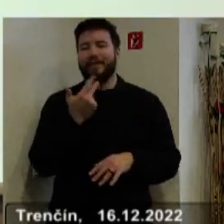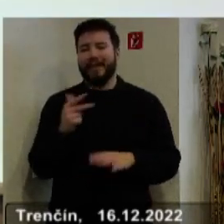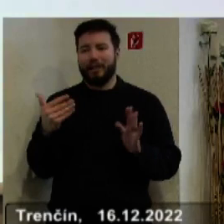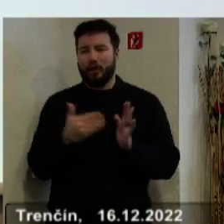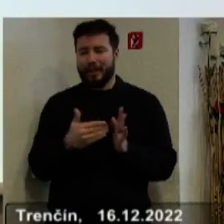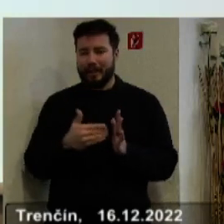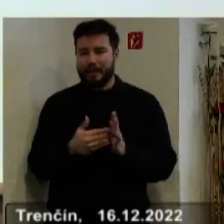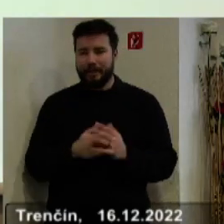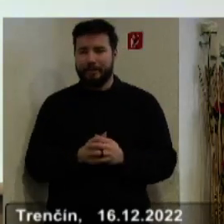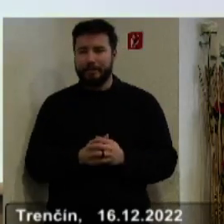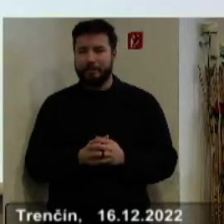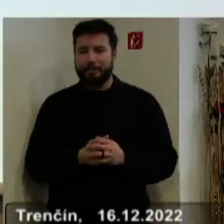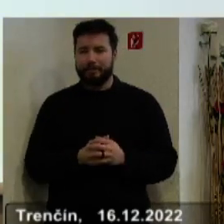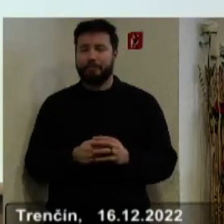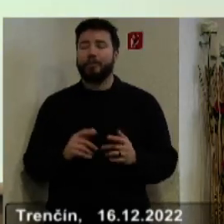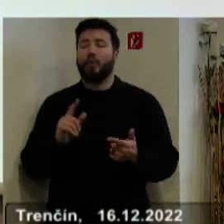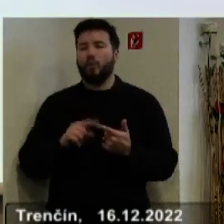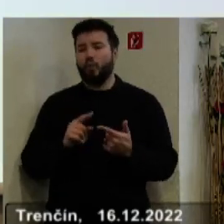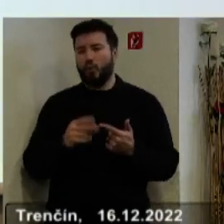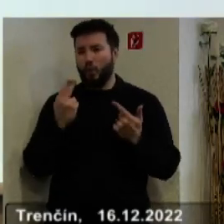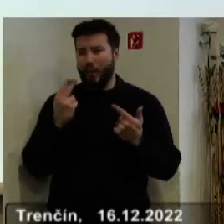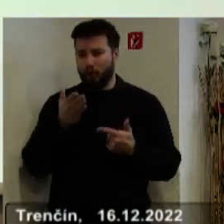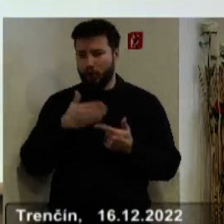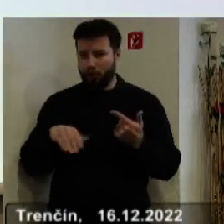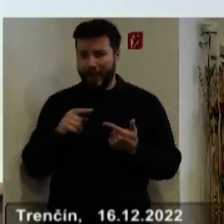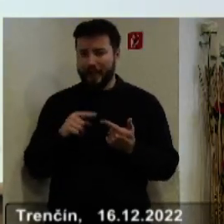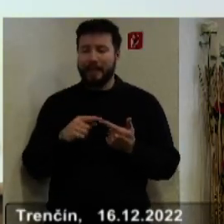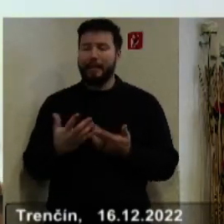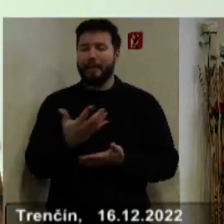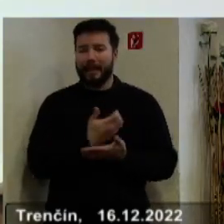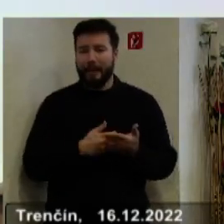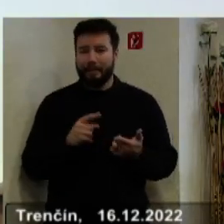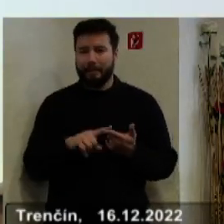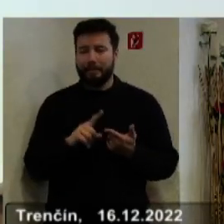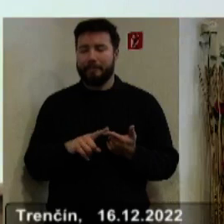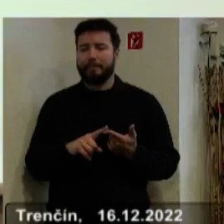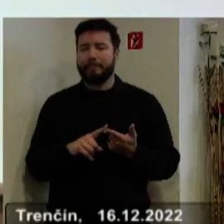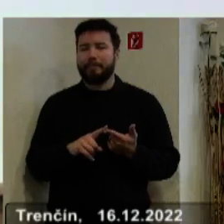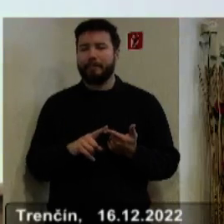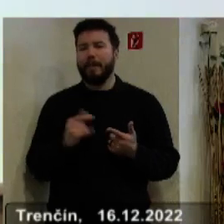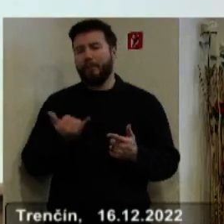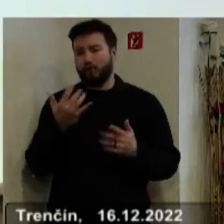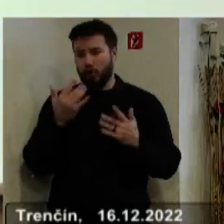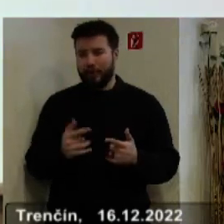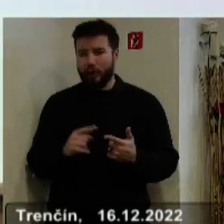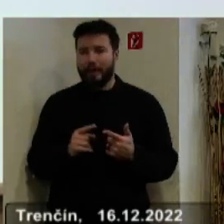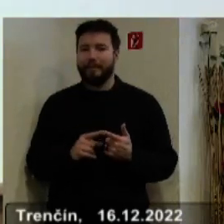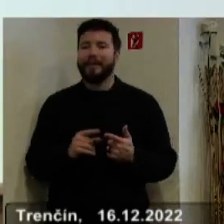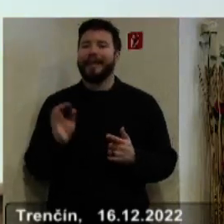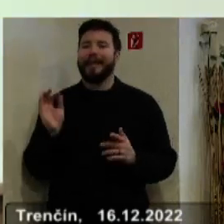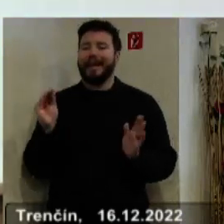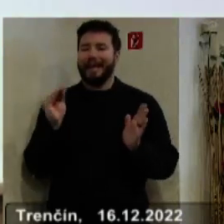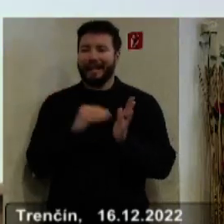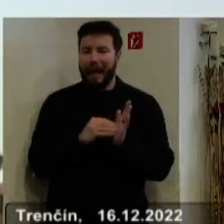Ďalšou významnou položkou v príjmové časti bežného rozpočtu sú granty a